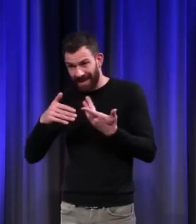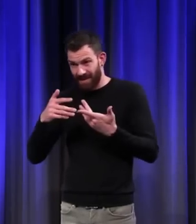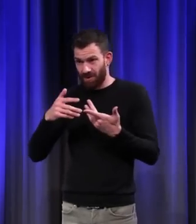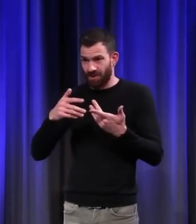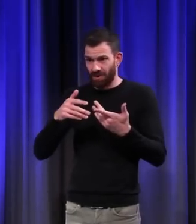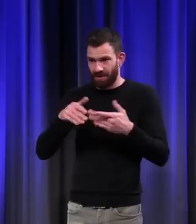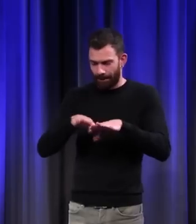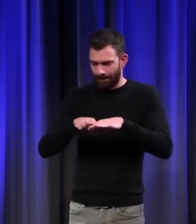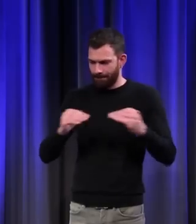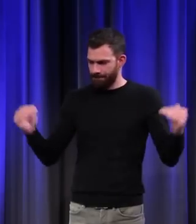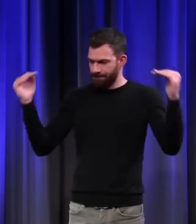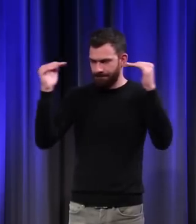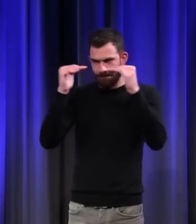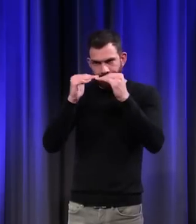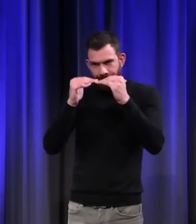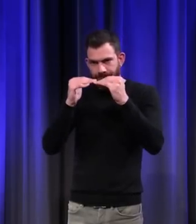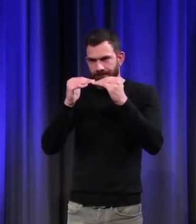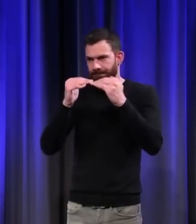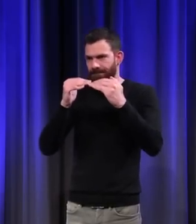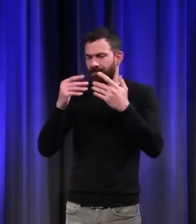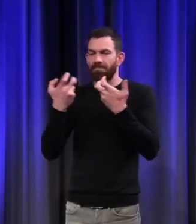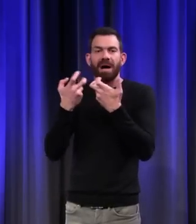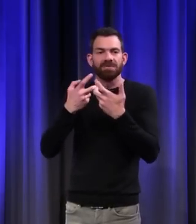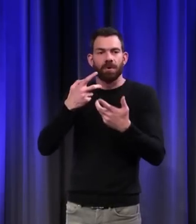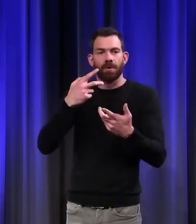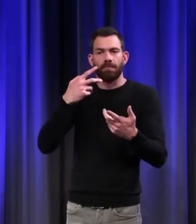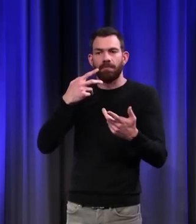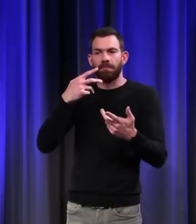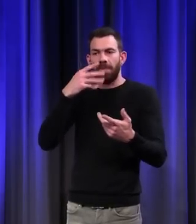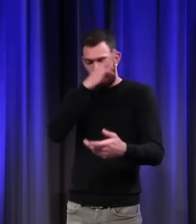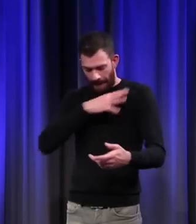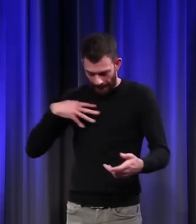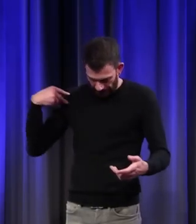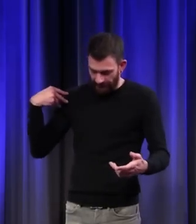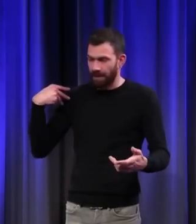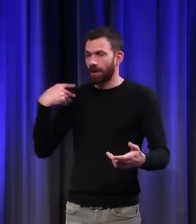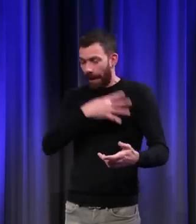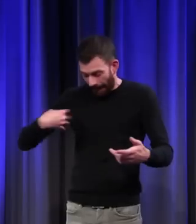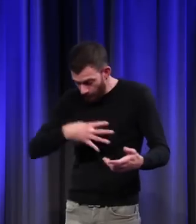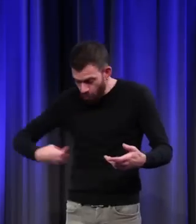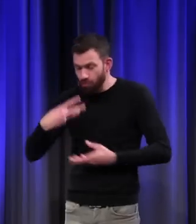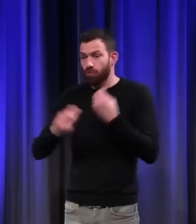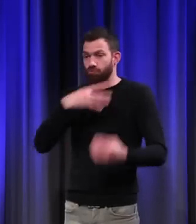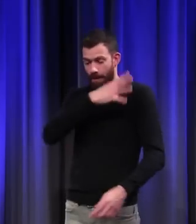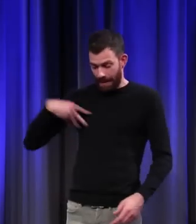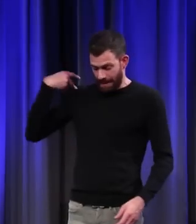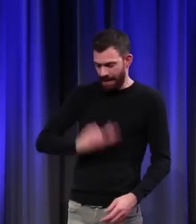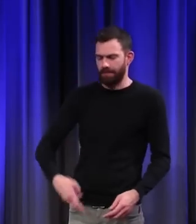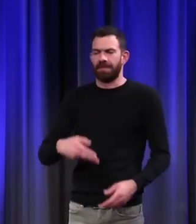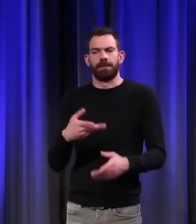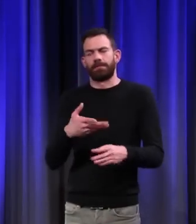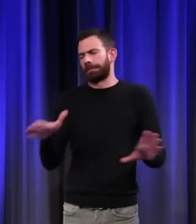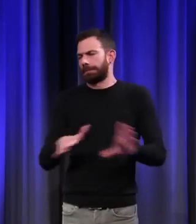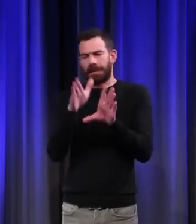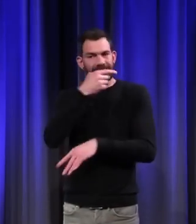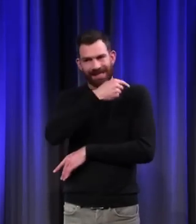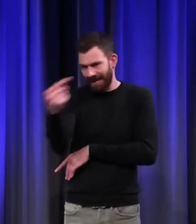plan, par de la rayure, par exemple, ou par du damier, c'est toujours péjoratif. Ça habille